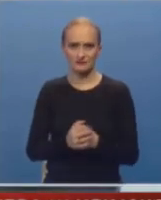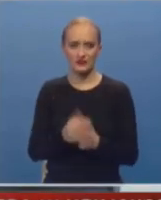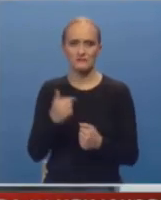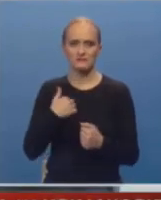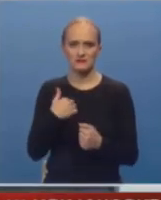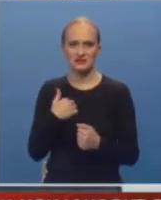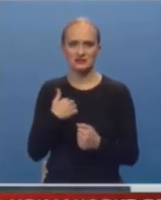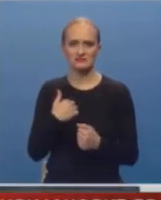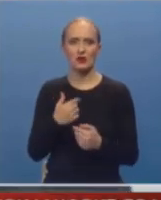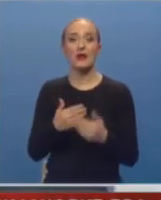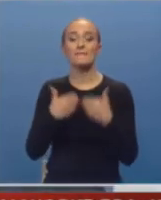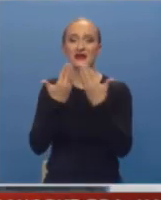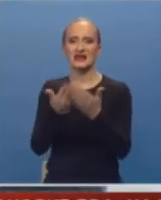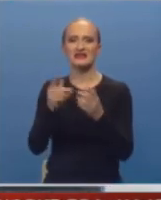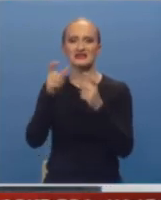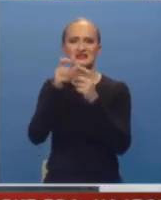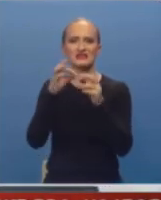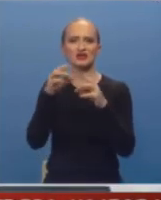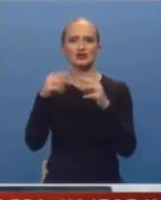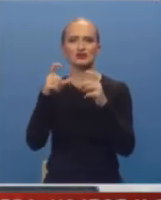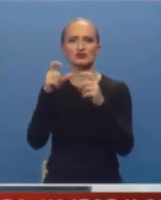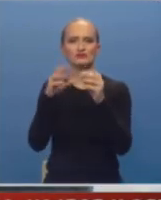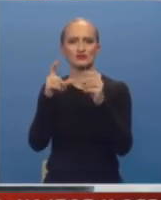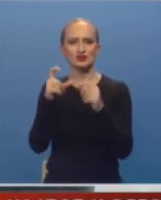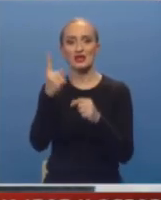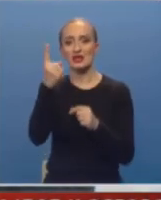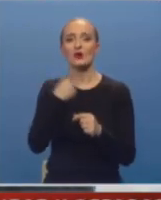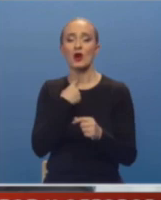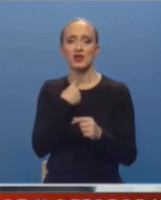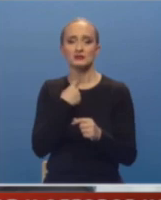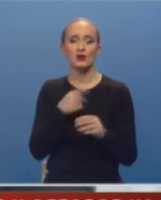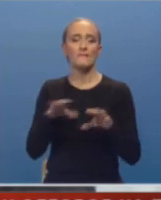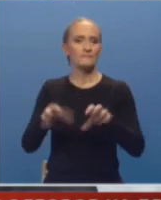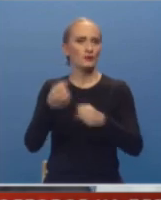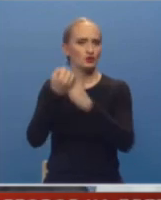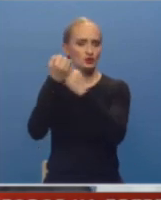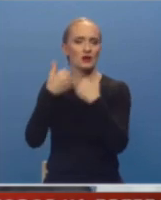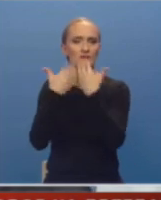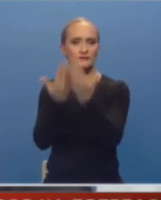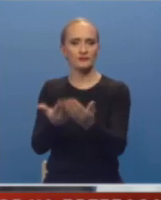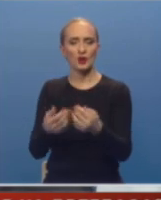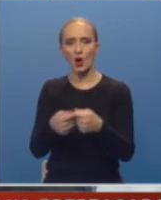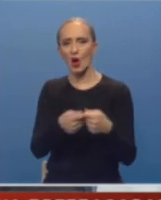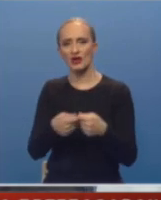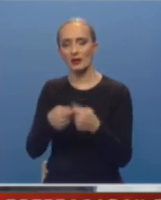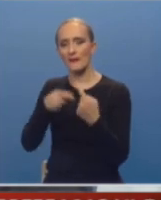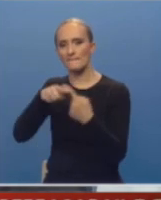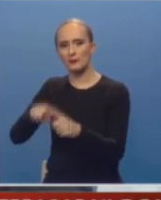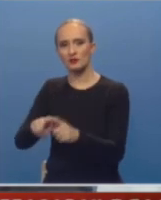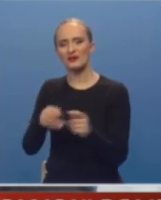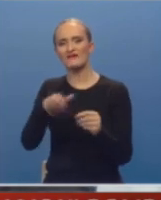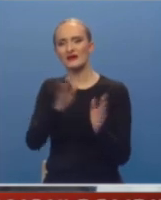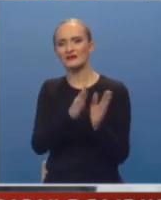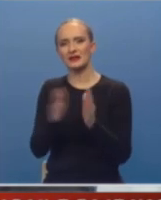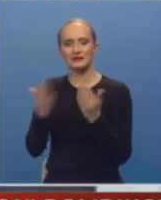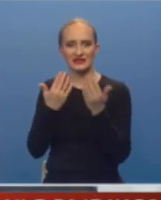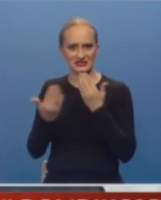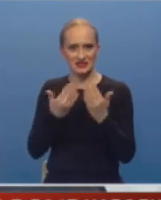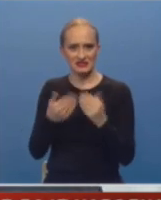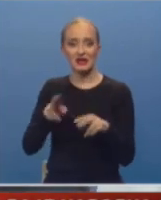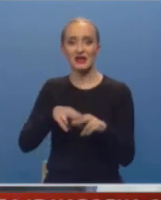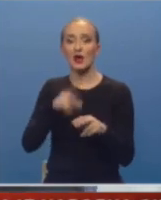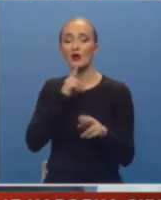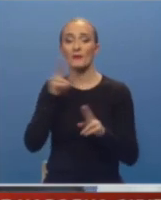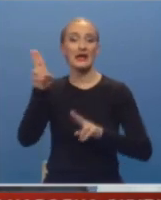isključivo na prijedlog Saše Čudića jednoglasno podržali prijedlog da se organizuje posebna ili vanredna sjednica na